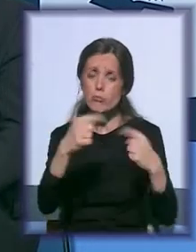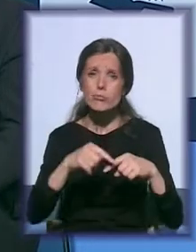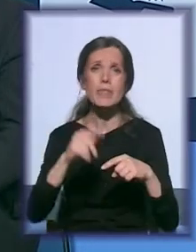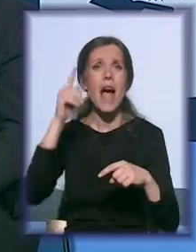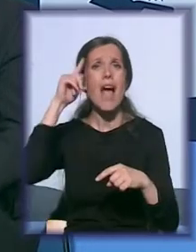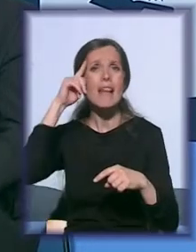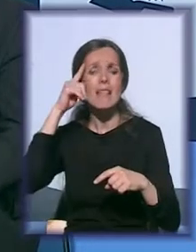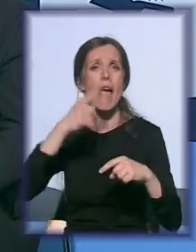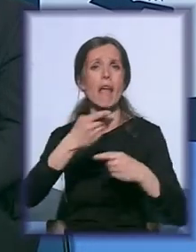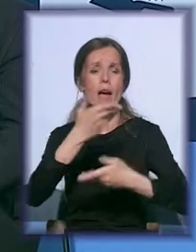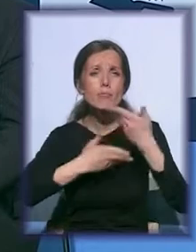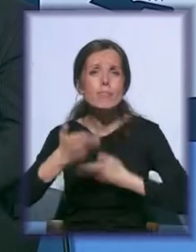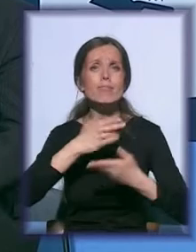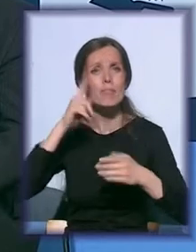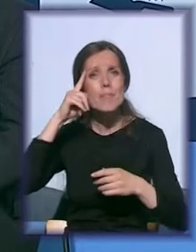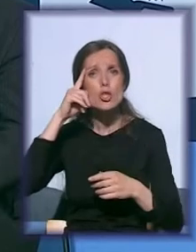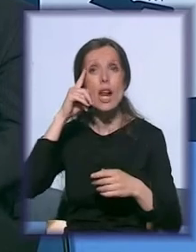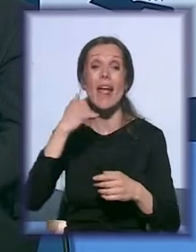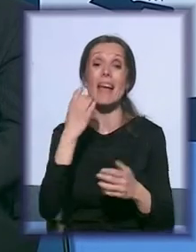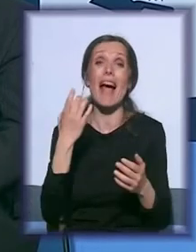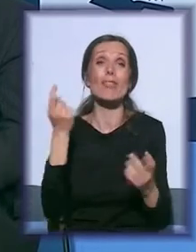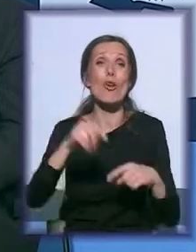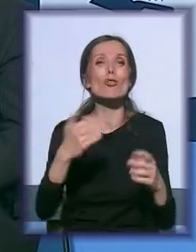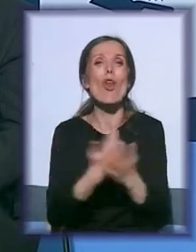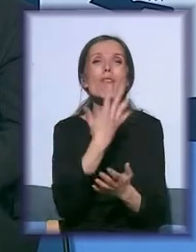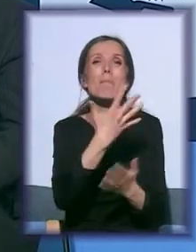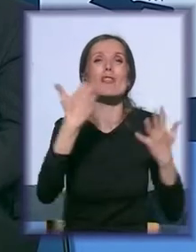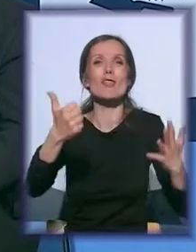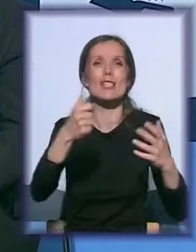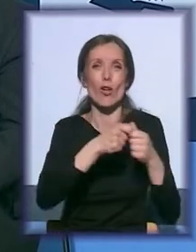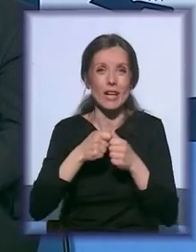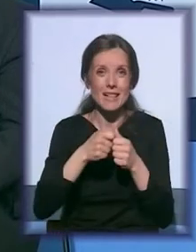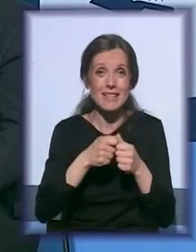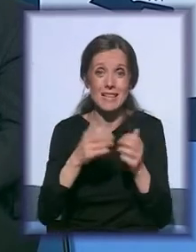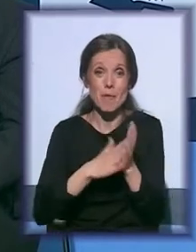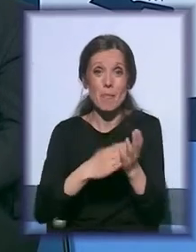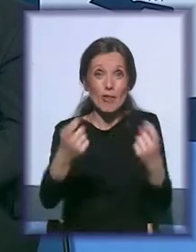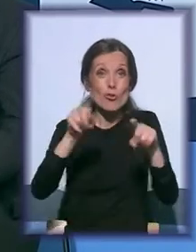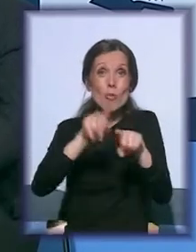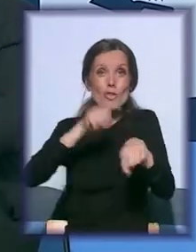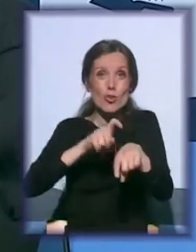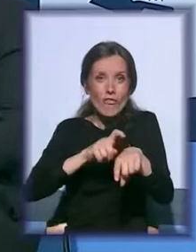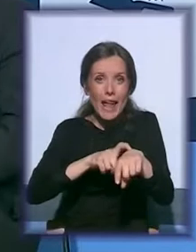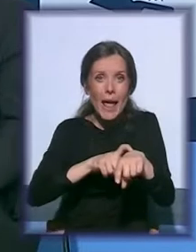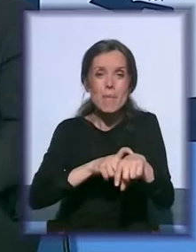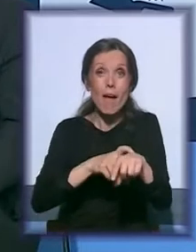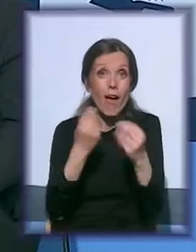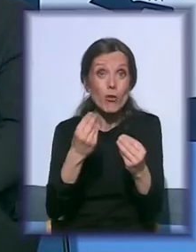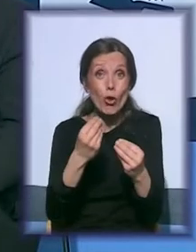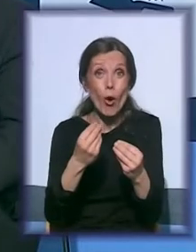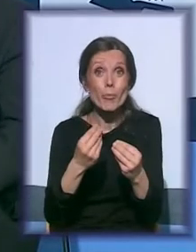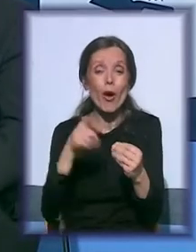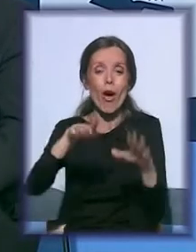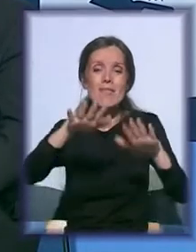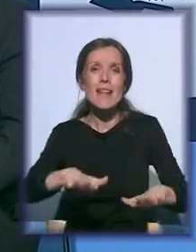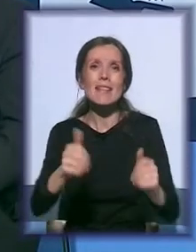loša ni kad dođe 5-6 novih organizacija. Tu smo imali jako dobre iskustva. dođe 5-6 organizacija istovremeno na Otvorena vrata i onda tu oni međusobno razmene